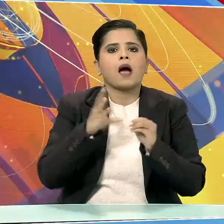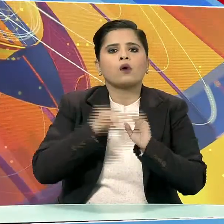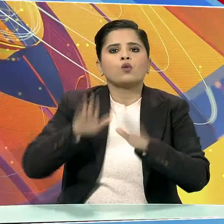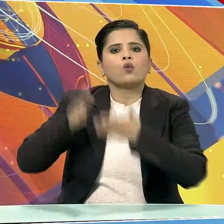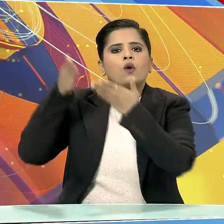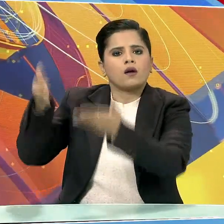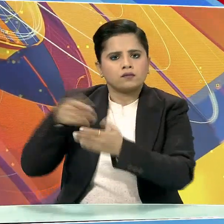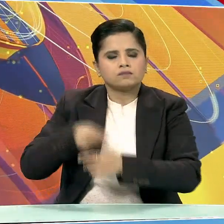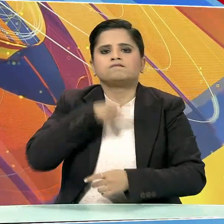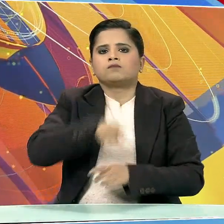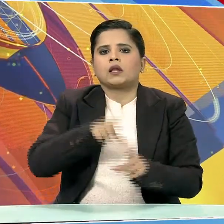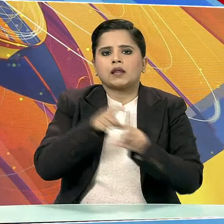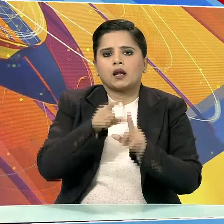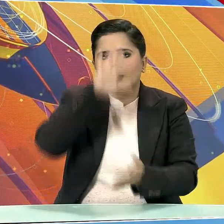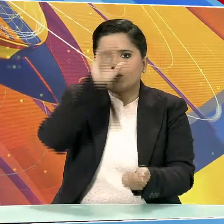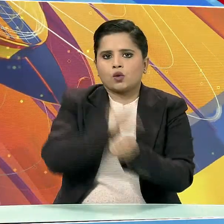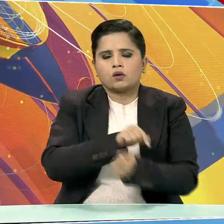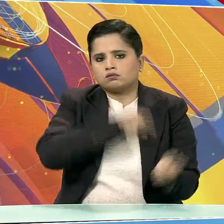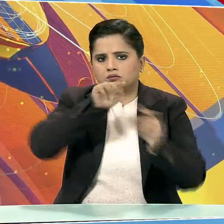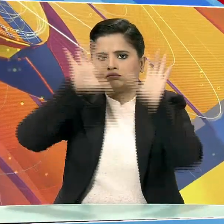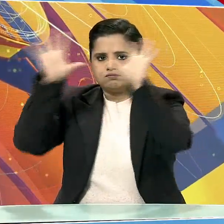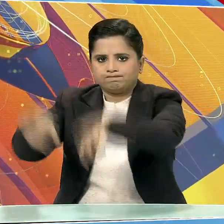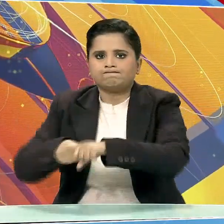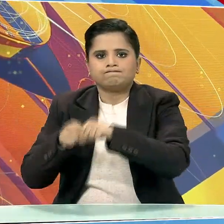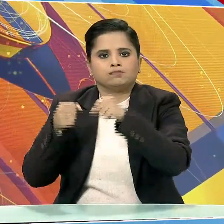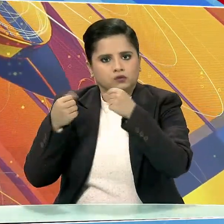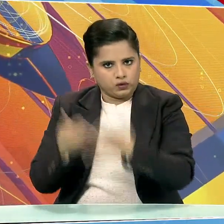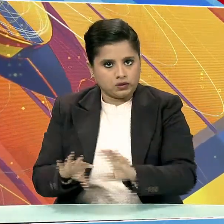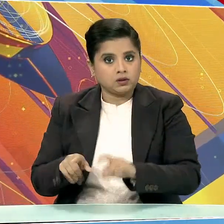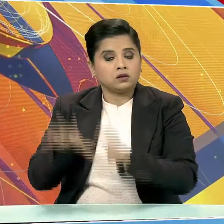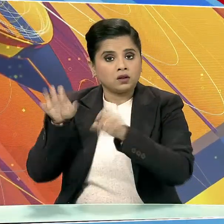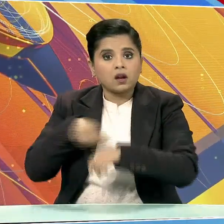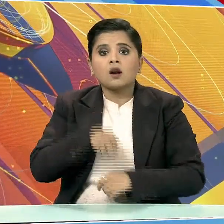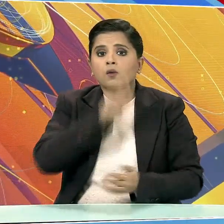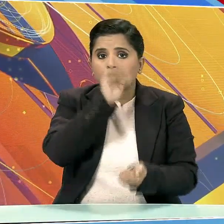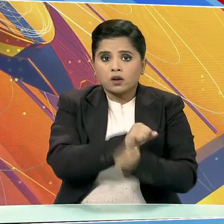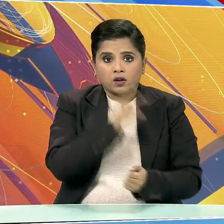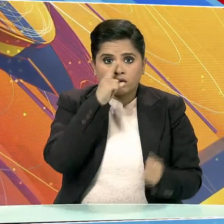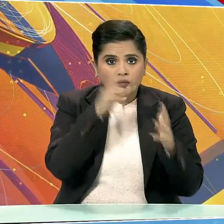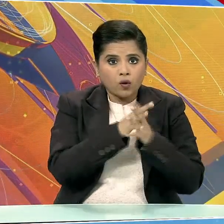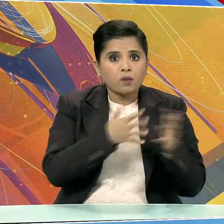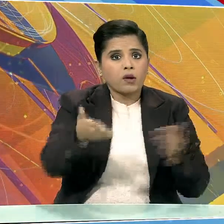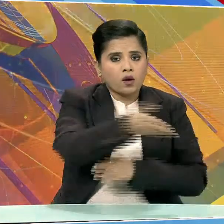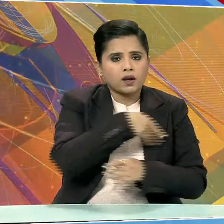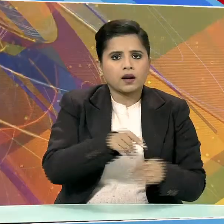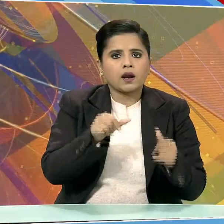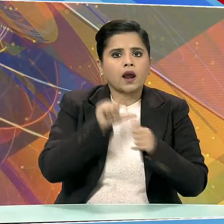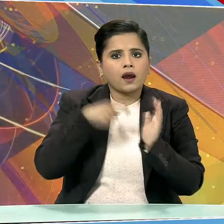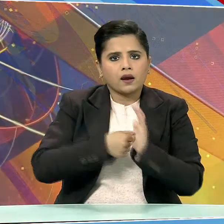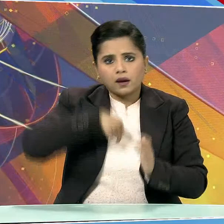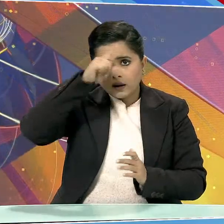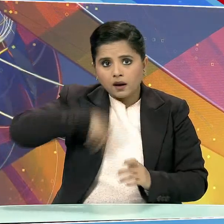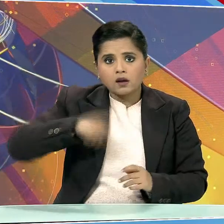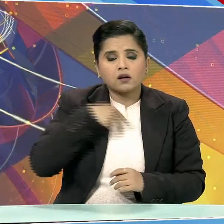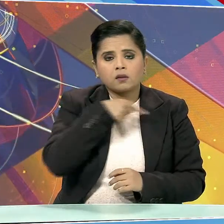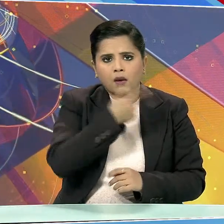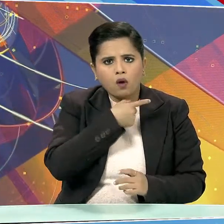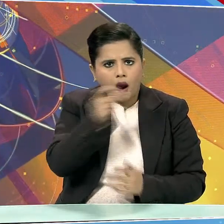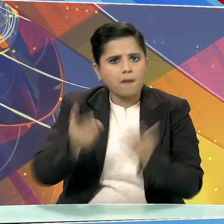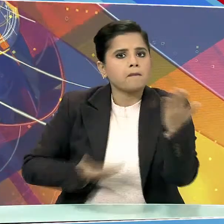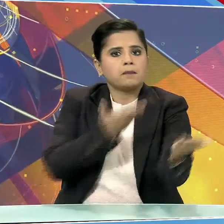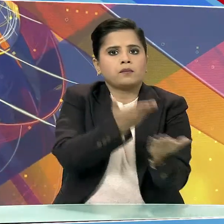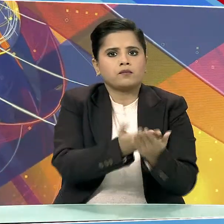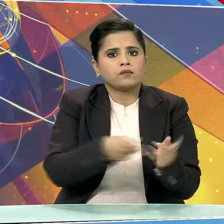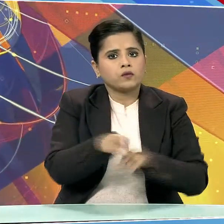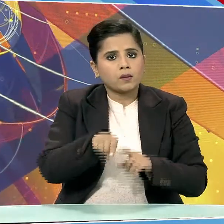जिसके बाद दिल्ली पुलिस ने उसको गिरफतार किया था। पुलिस ने महिला की ओर से एर इंडिया को दी गई शिकायत के आधार